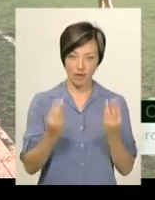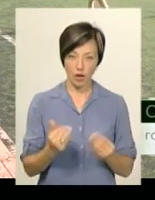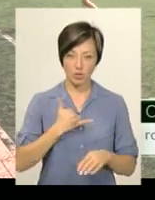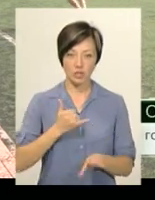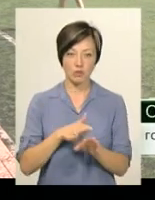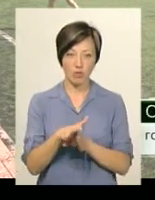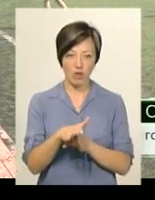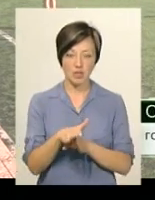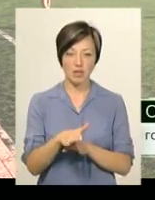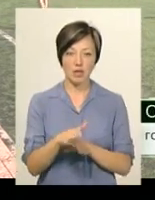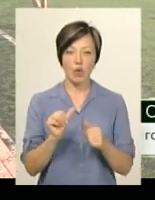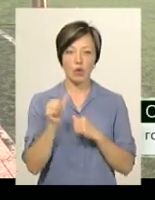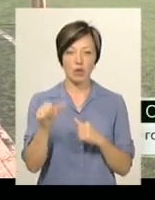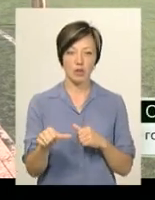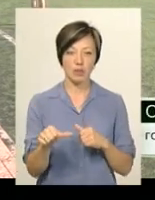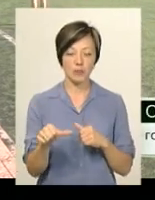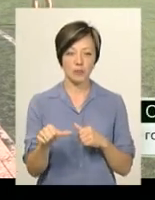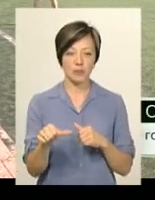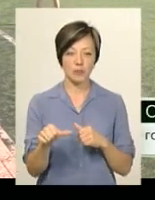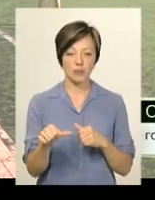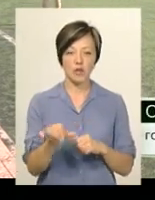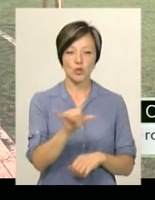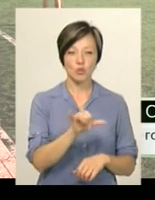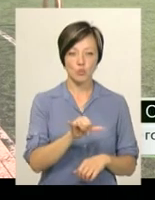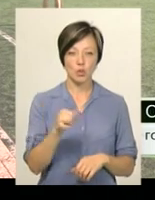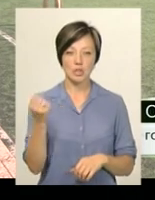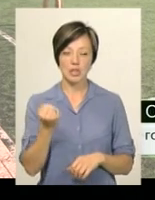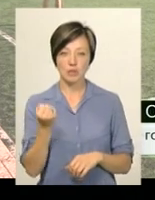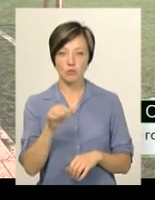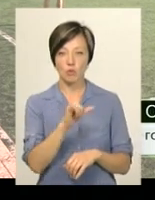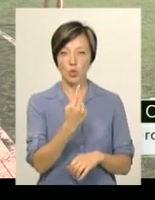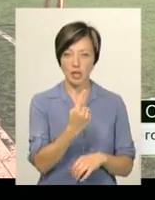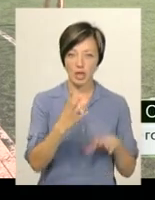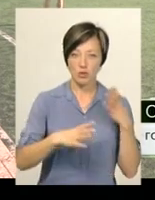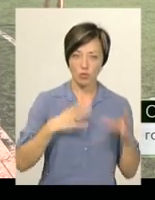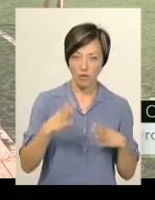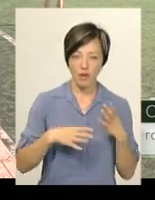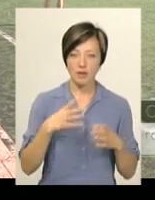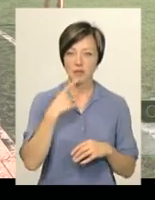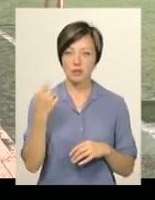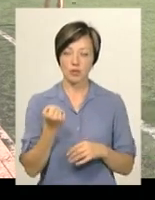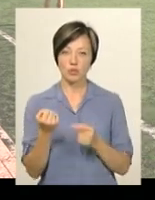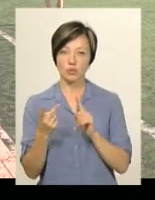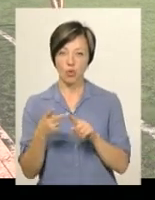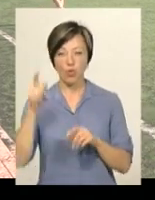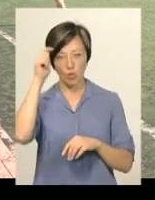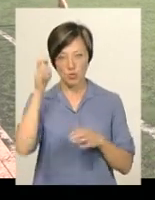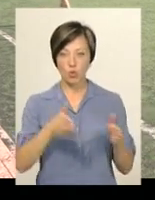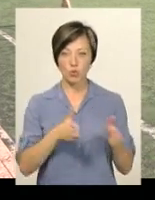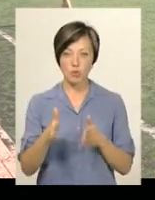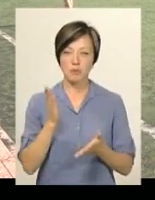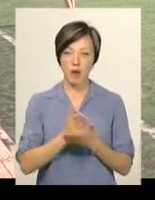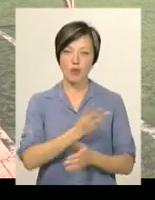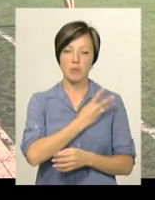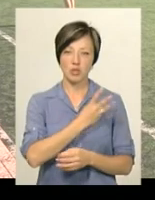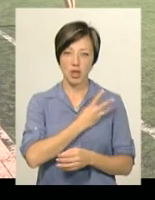відбуваються, окрім суботи і неділі. В суботу одне тренування. Тобто хлопці готуються і мають